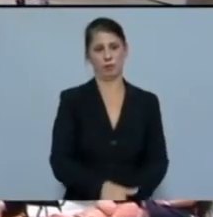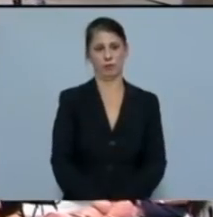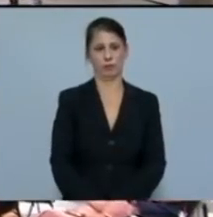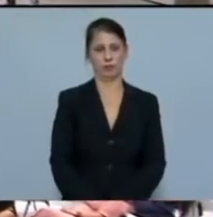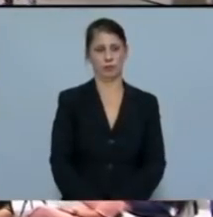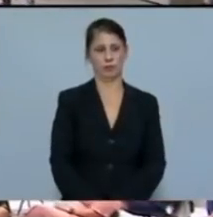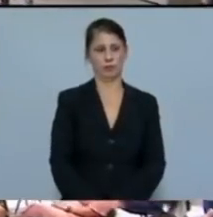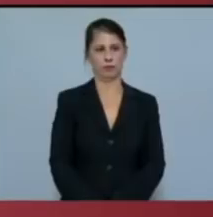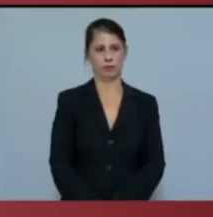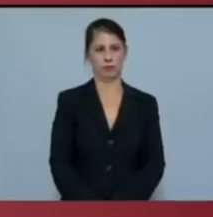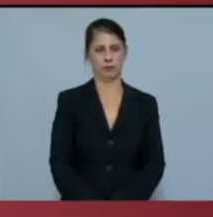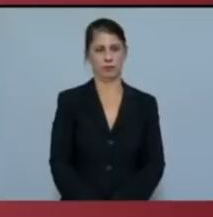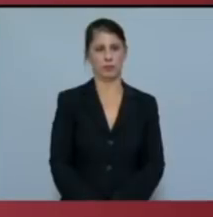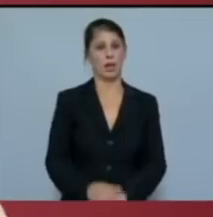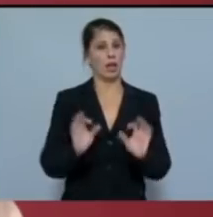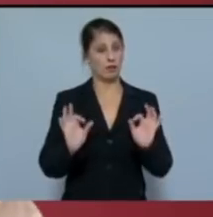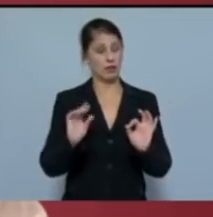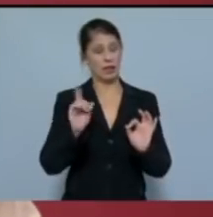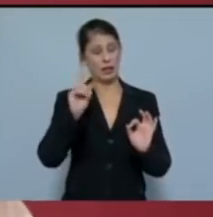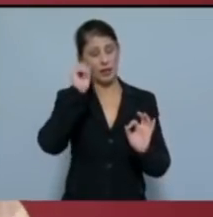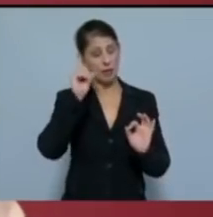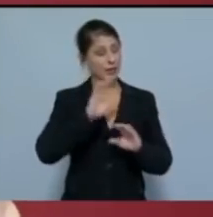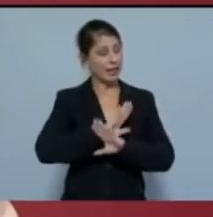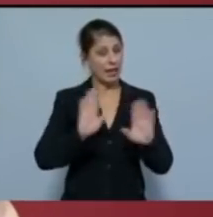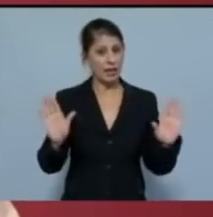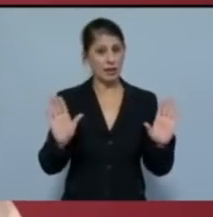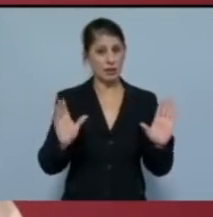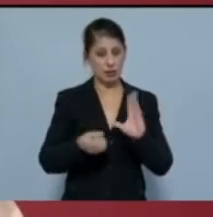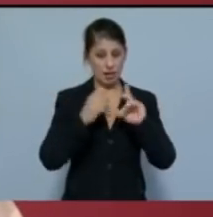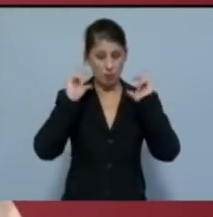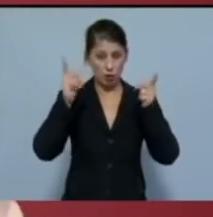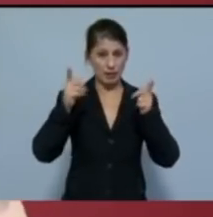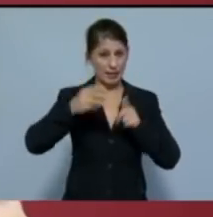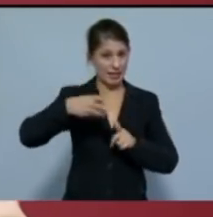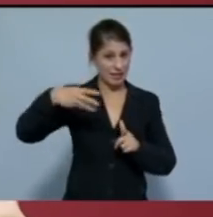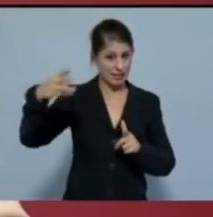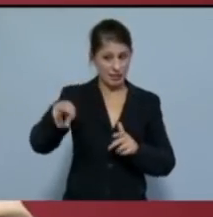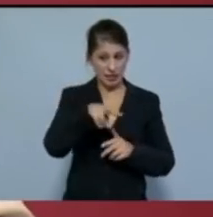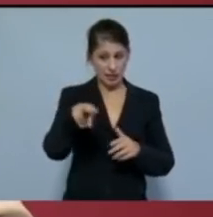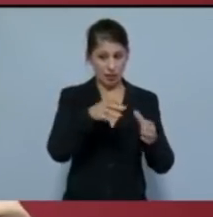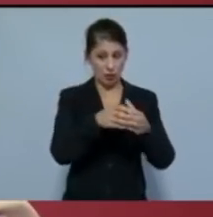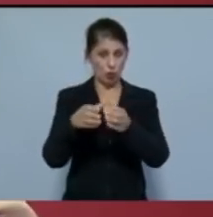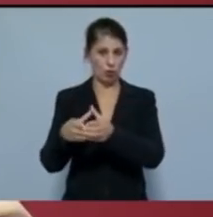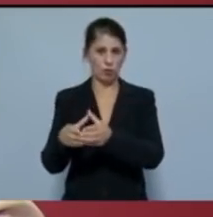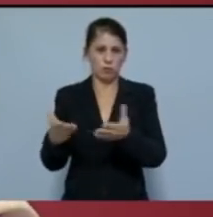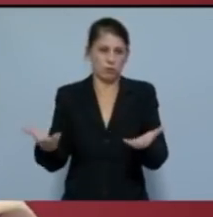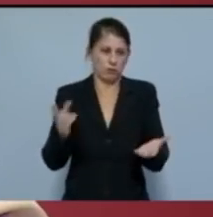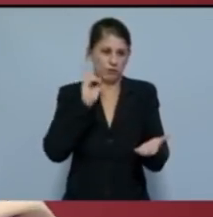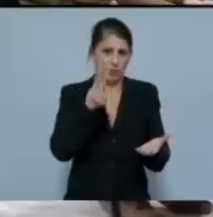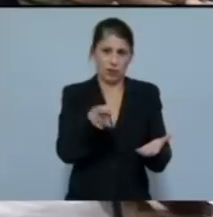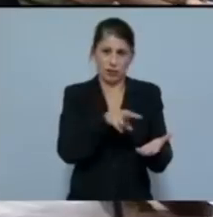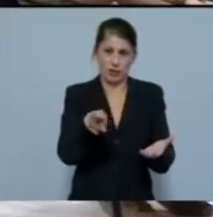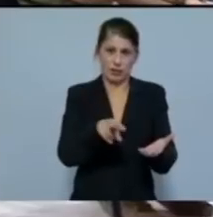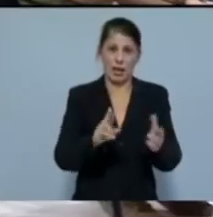δεν εκπλήσει κανέναν πως Νέα Δημοκρατία και ΣΥΡΙΖΑ παρά την πασίδηλη αποτυχία του